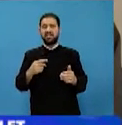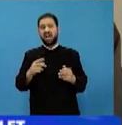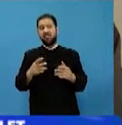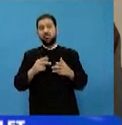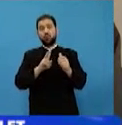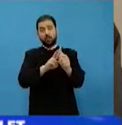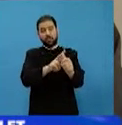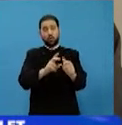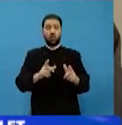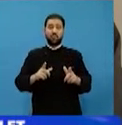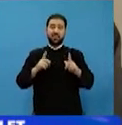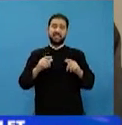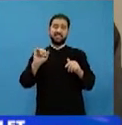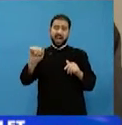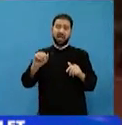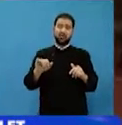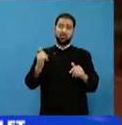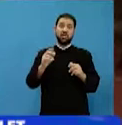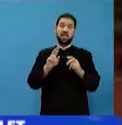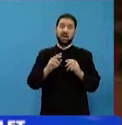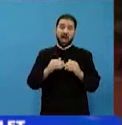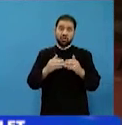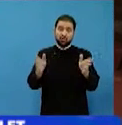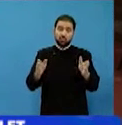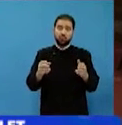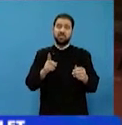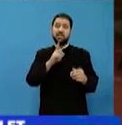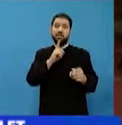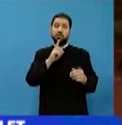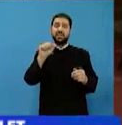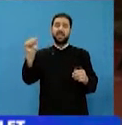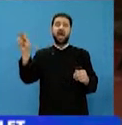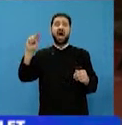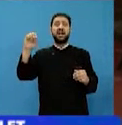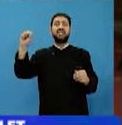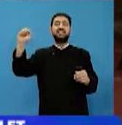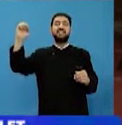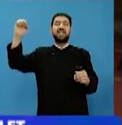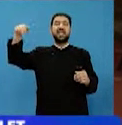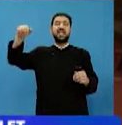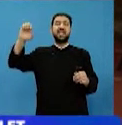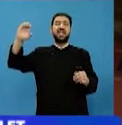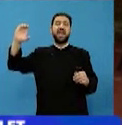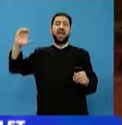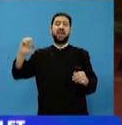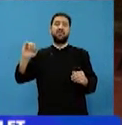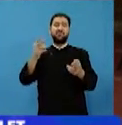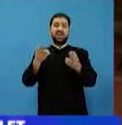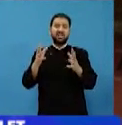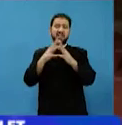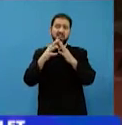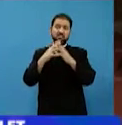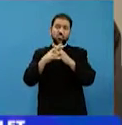el s-a numit de la început Arsenie. Venind războiul, el l-a slujit, s-a rugat foarte mult să nu